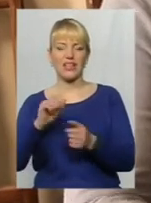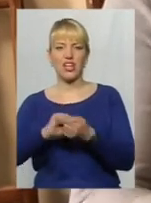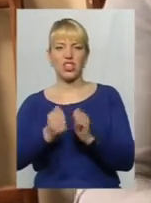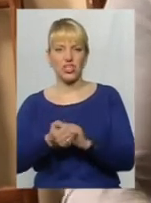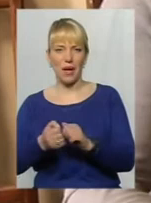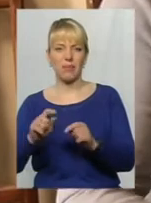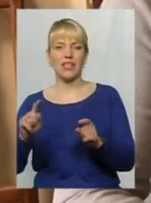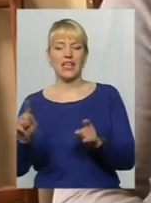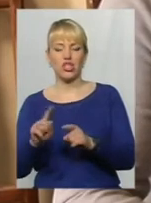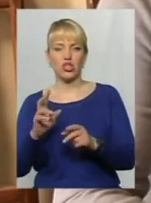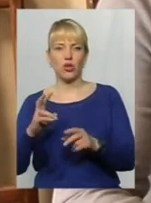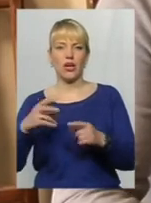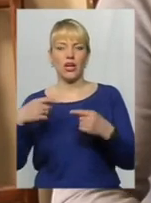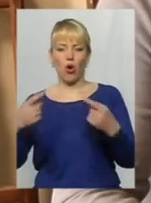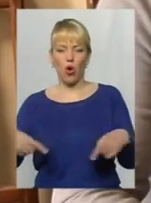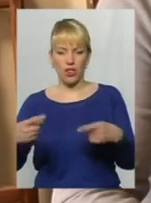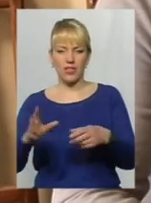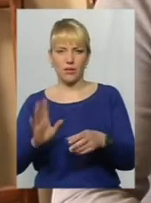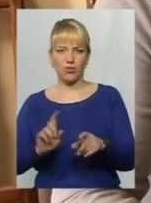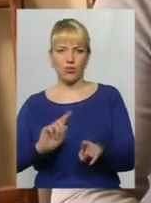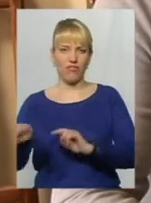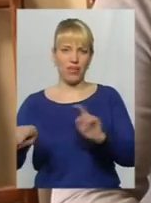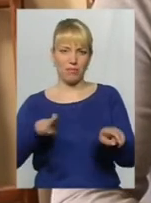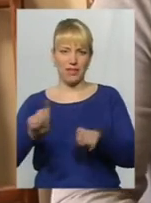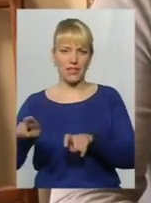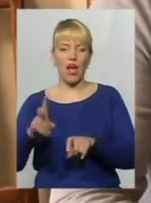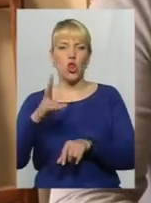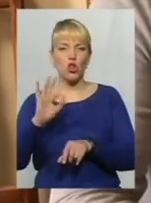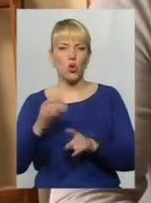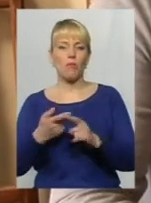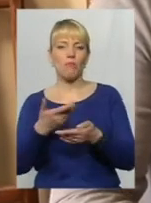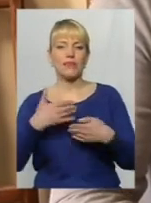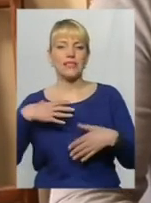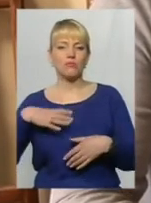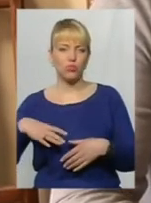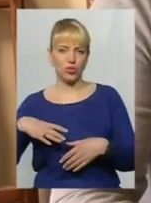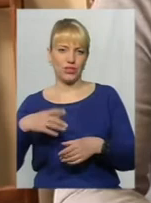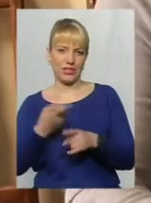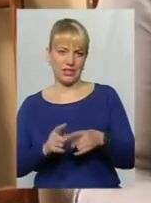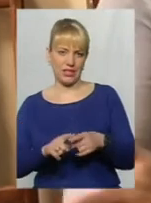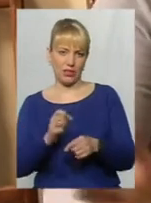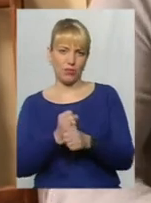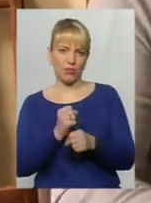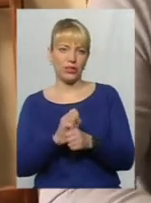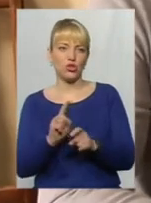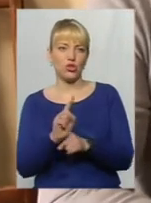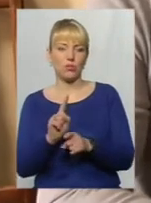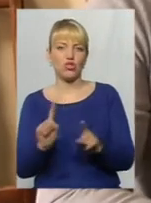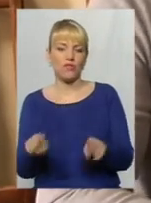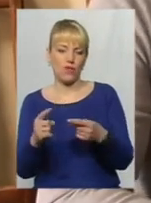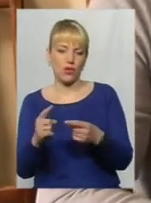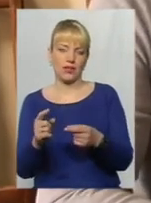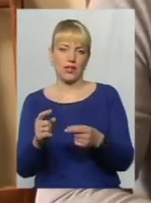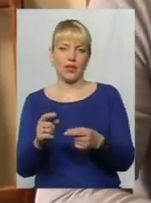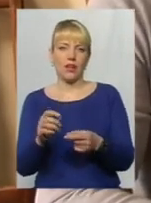те, що зараз за колес воно вибіться. Але це тимчасова міра, на яку ми змушені йти, для того, щоб створити якісь ці більш